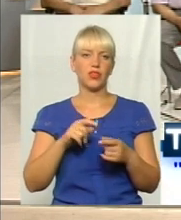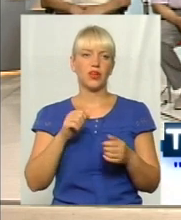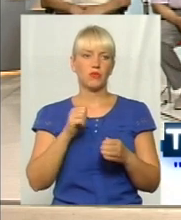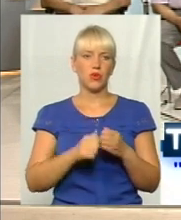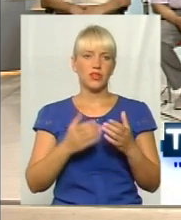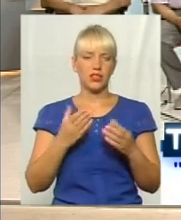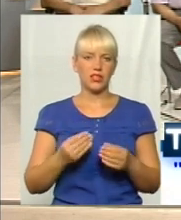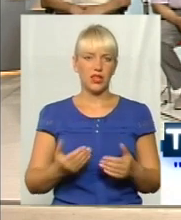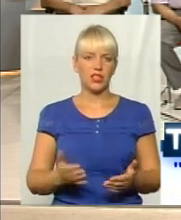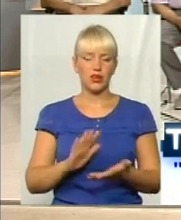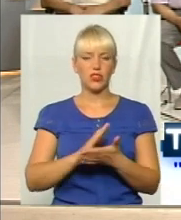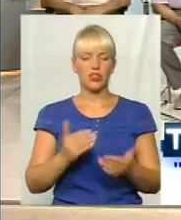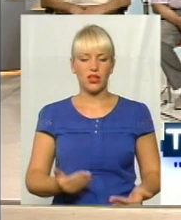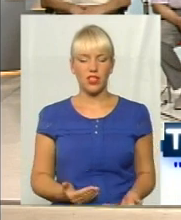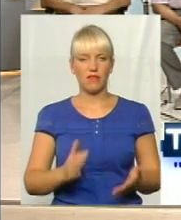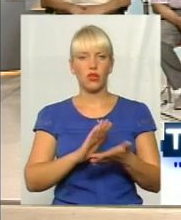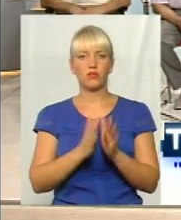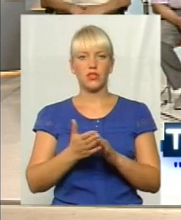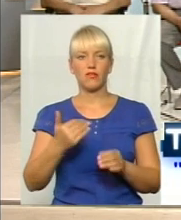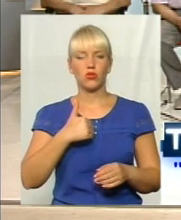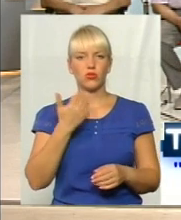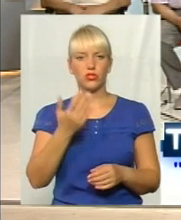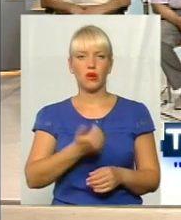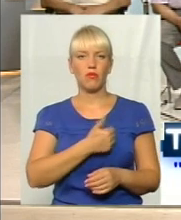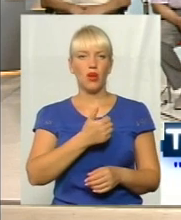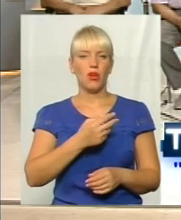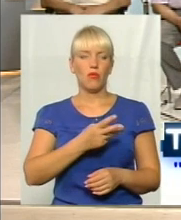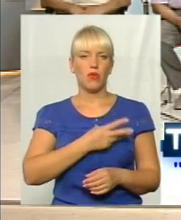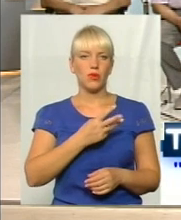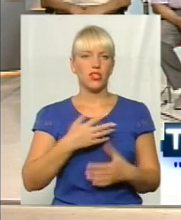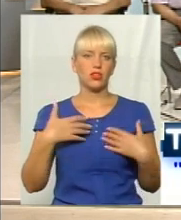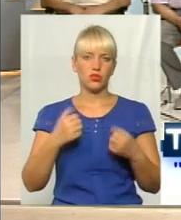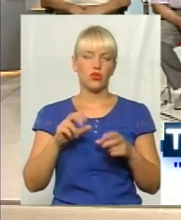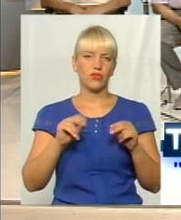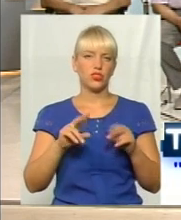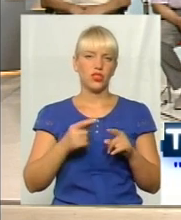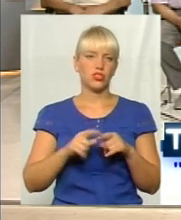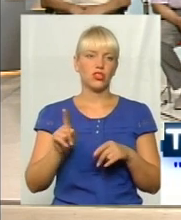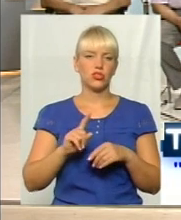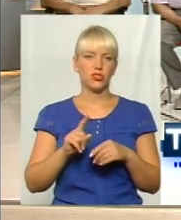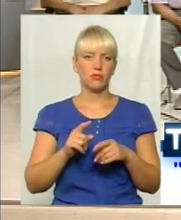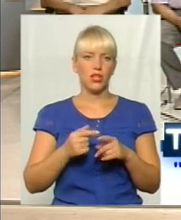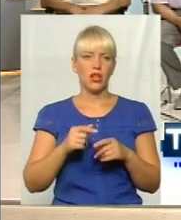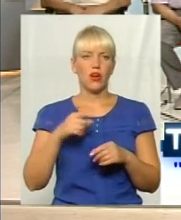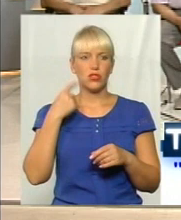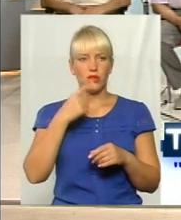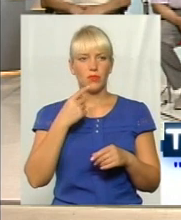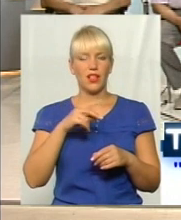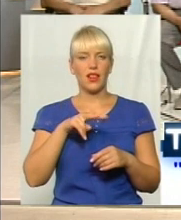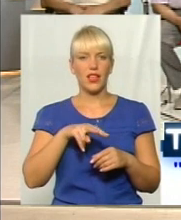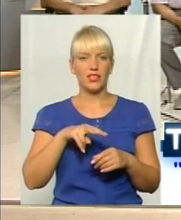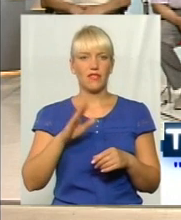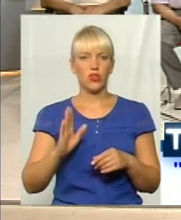дзвінок обставинах, потім всіх побачити здоров'я, щастя, отуде до Олеся Володимирівна і до